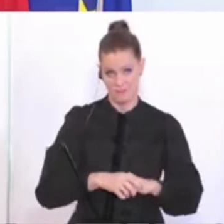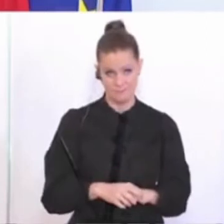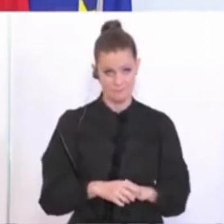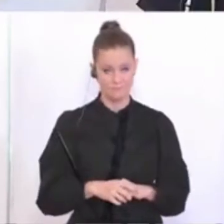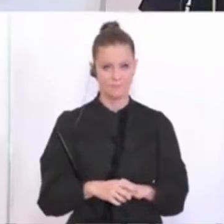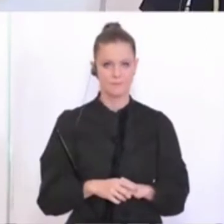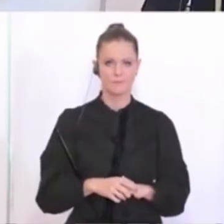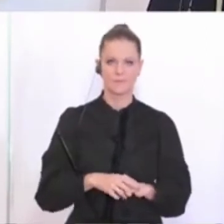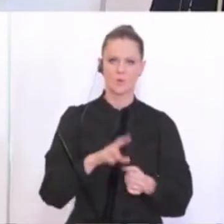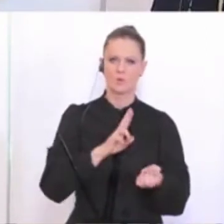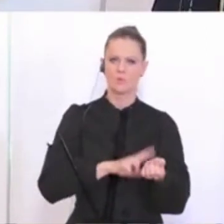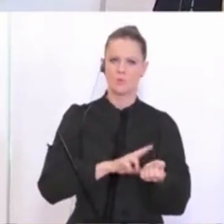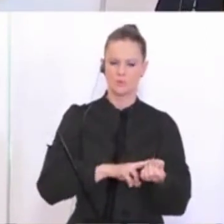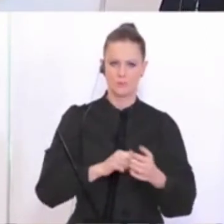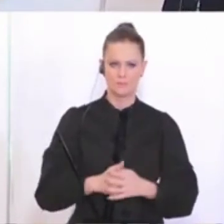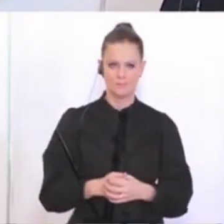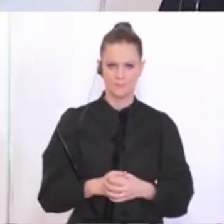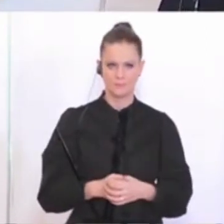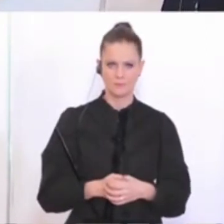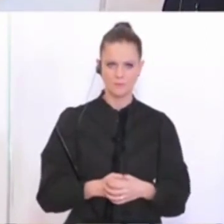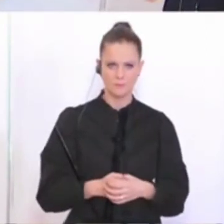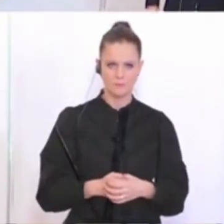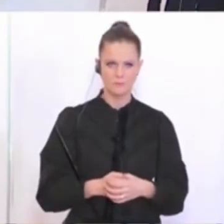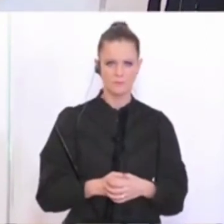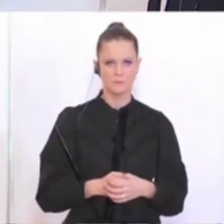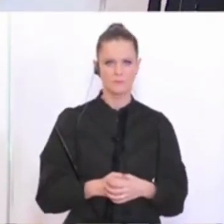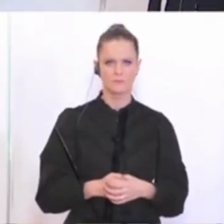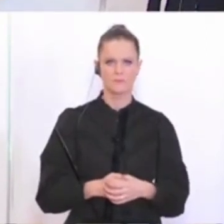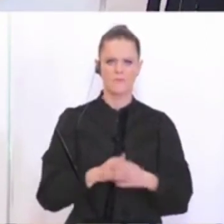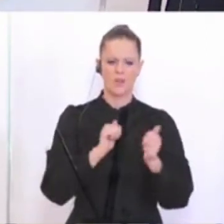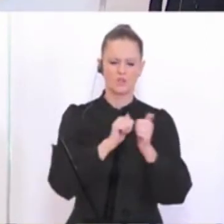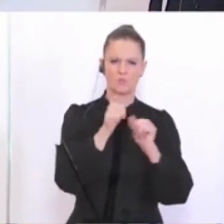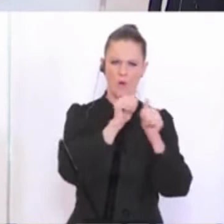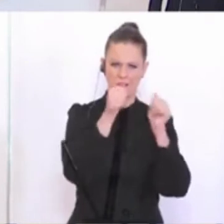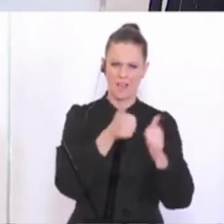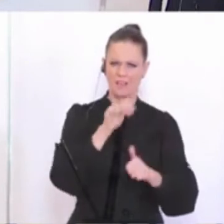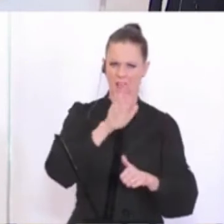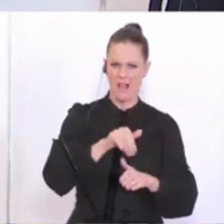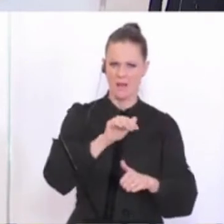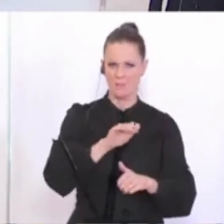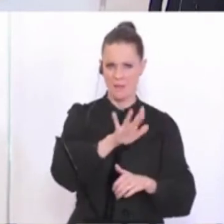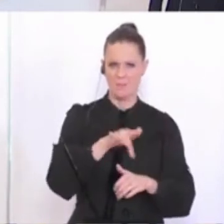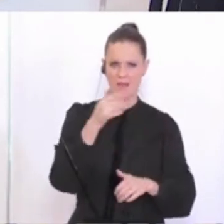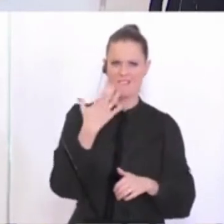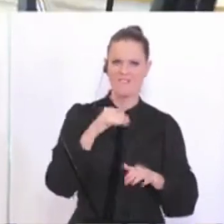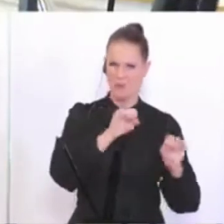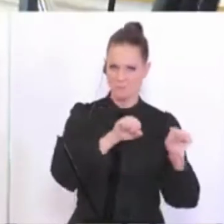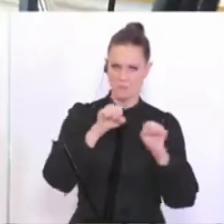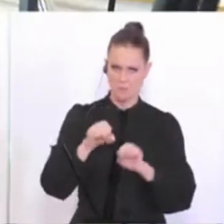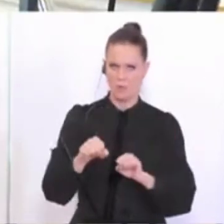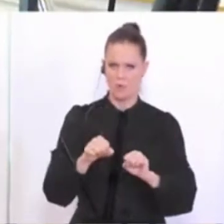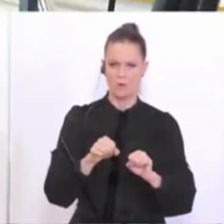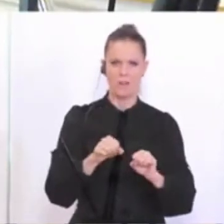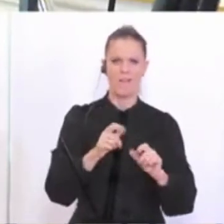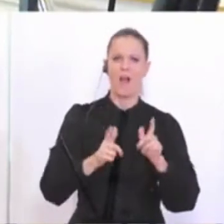Danke. Zuerst Puls, dann L24. Nochmal kurz zu diesen Sportdaten, die alle ab dann Mai wieder möglich sein sollen. Sie haben